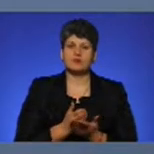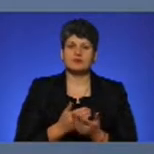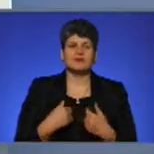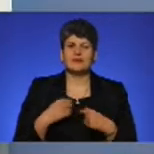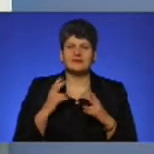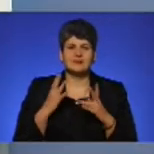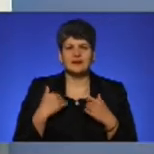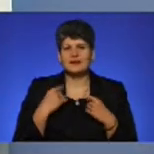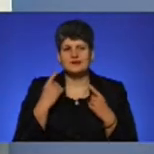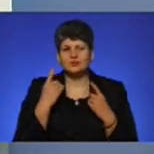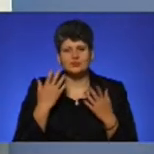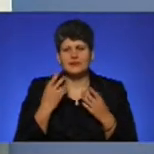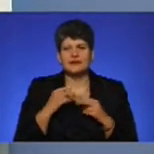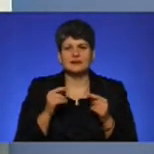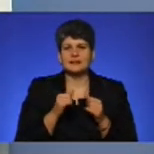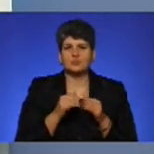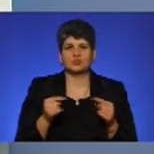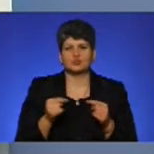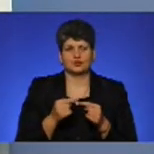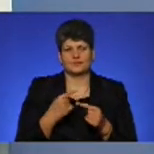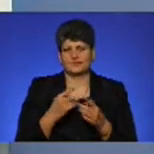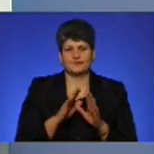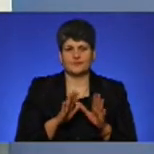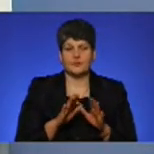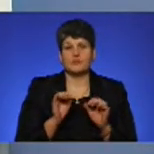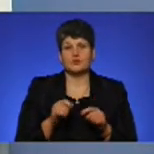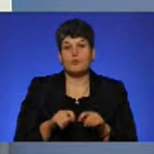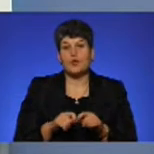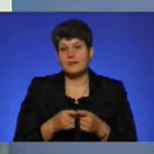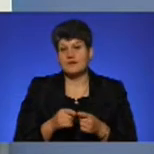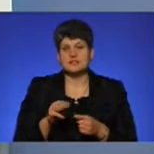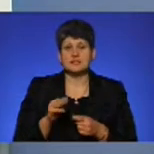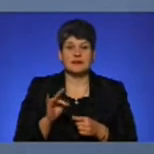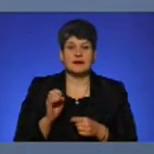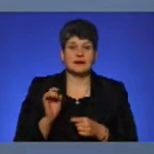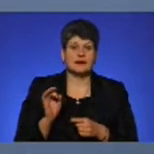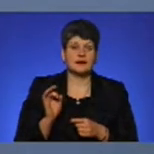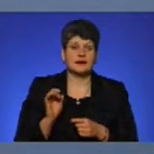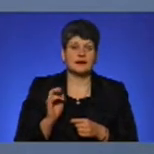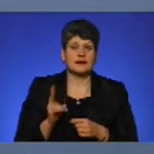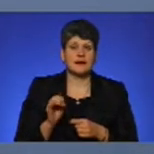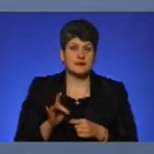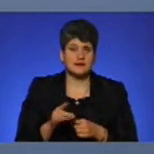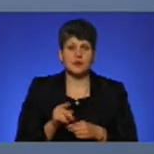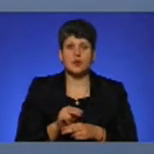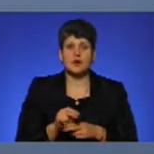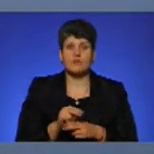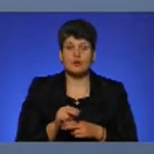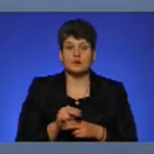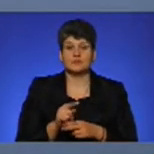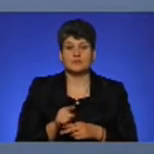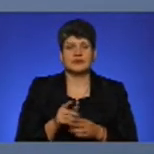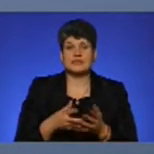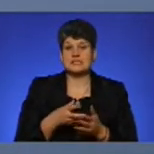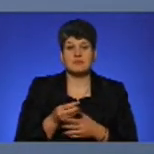я так думаю, я точно не буду стверджувати, може бути таке, що поламався трекер, за його ремонт не